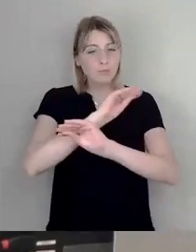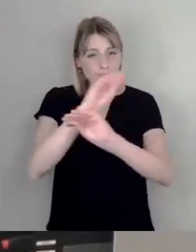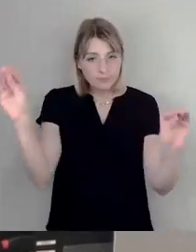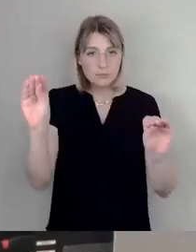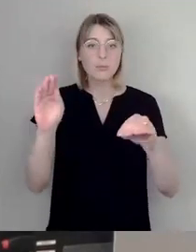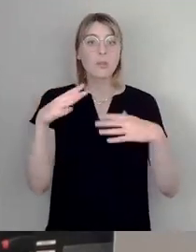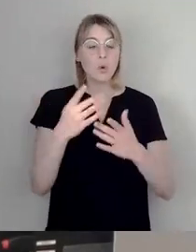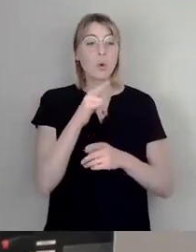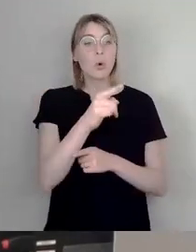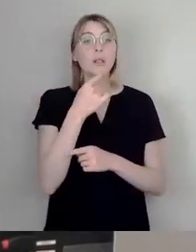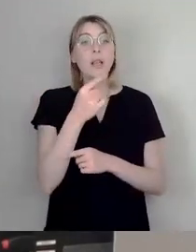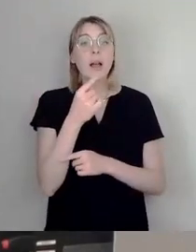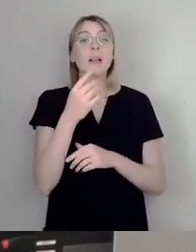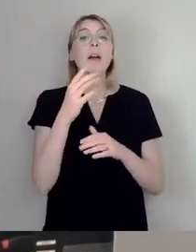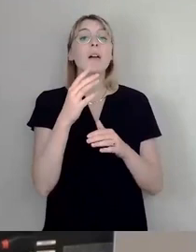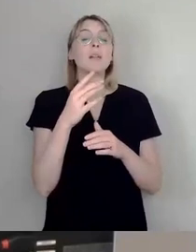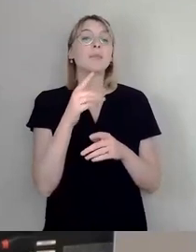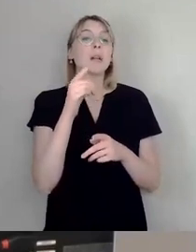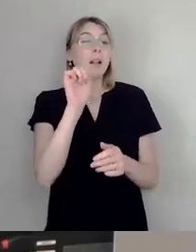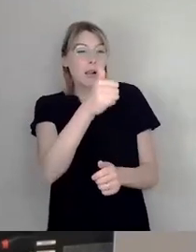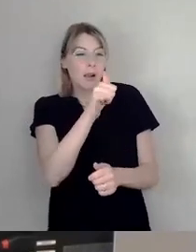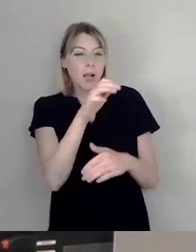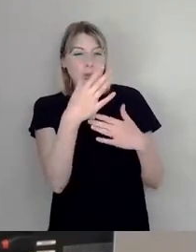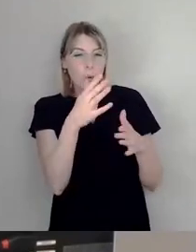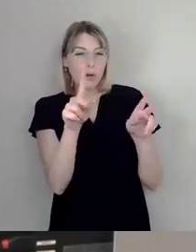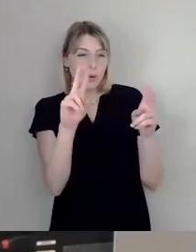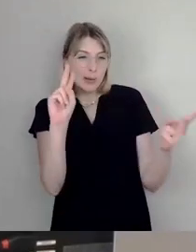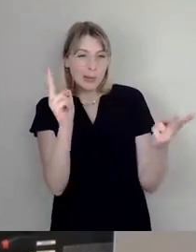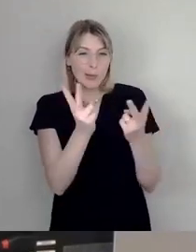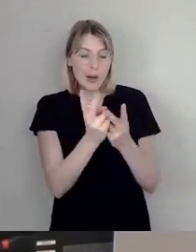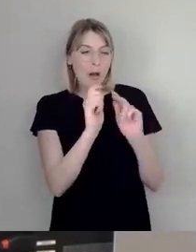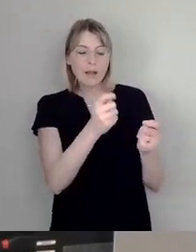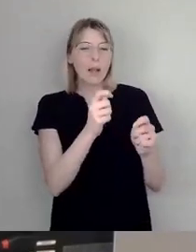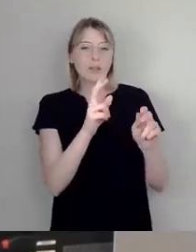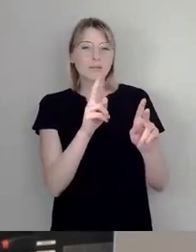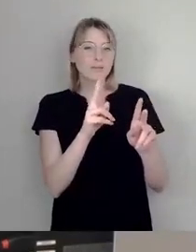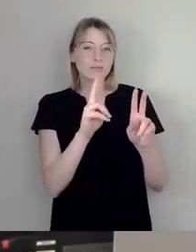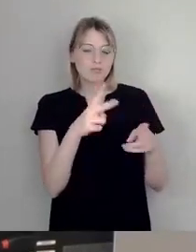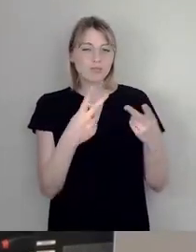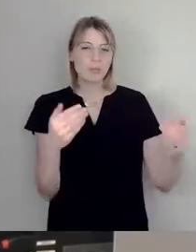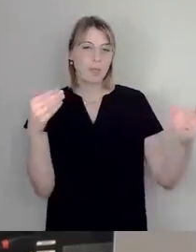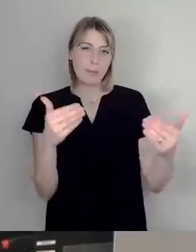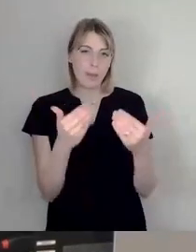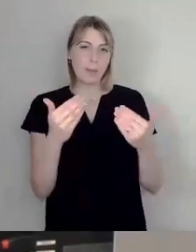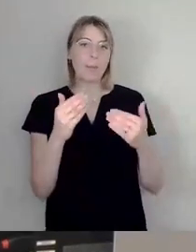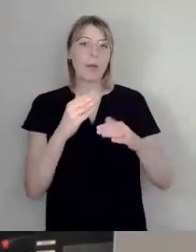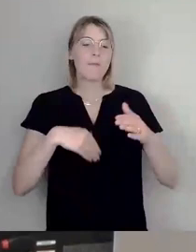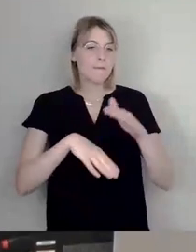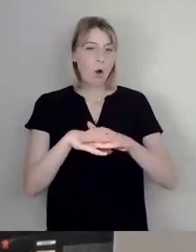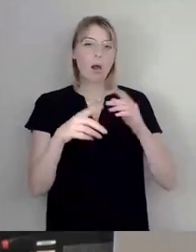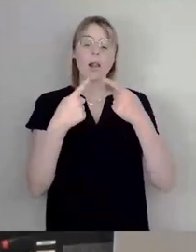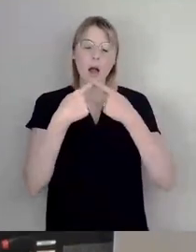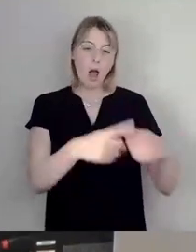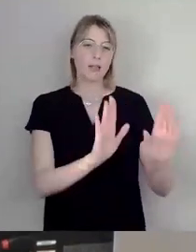wortgleiche Ersetzungsantrag der AfD ist ein komplett anderer, hat eine